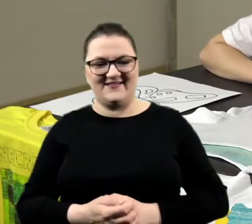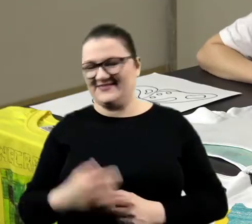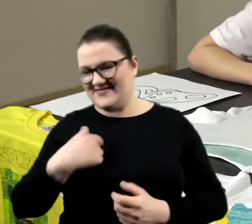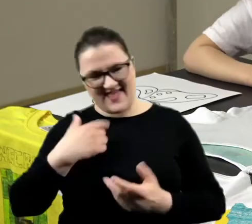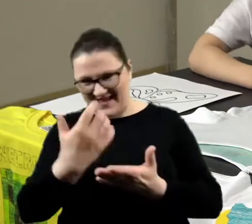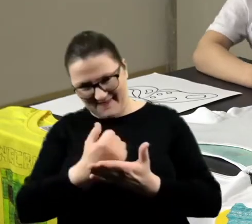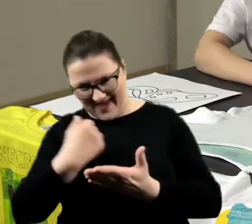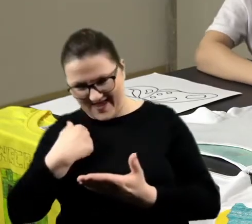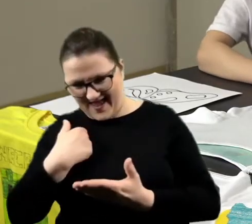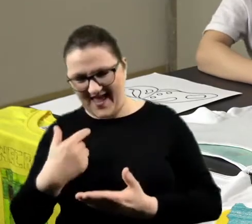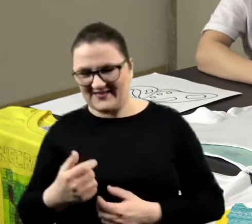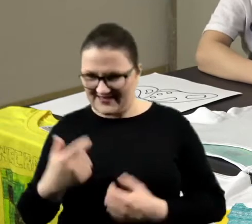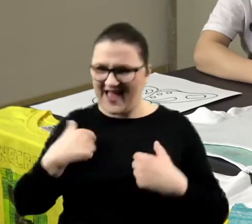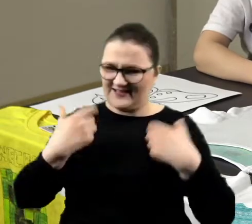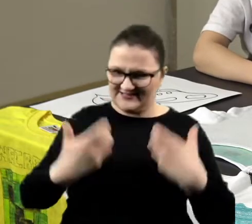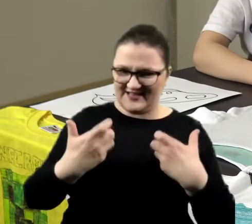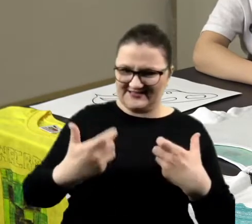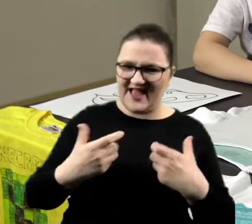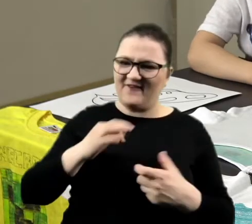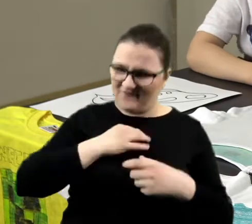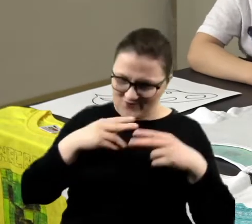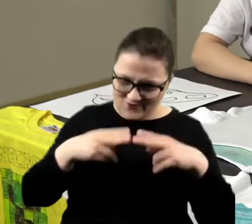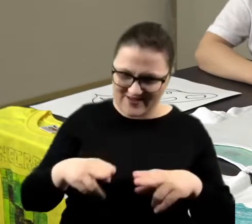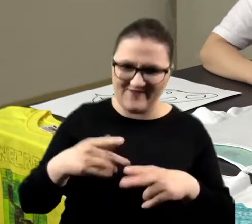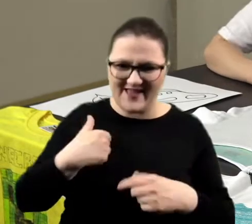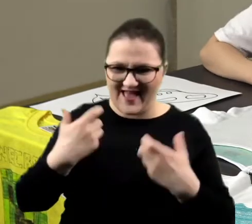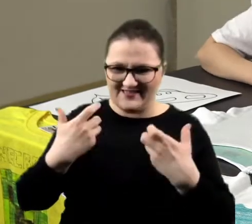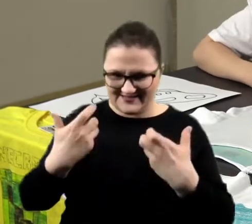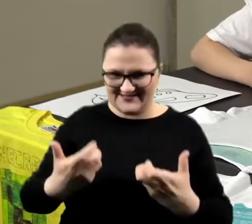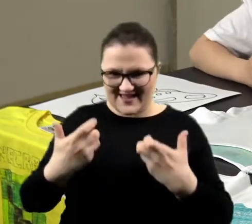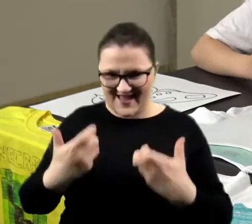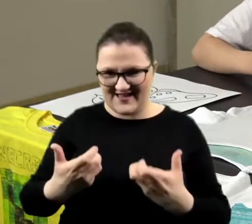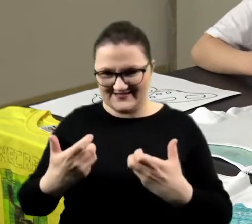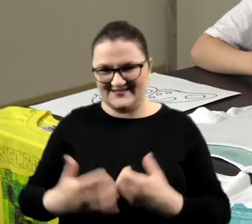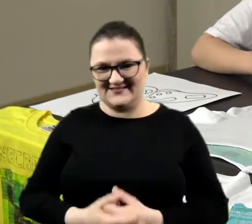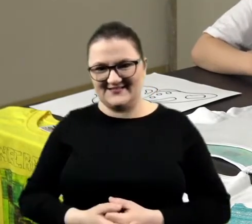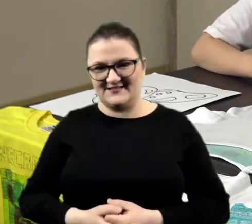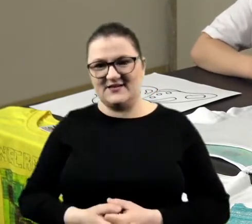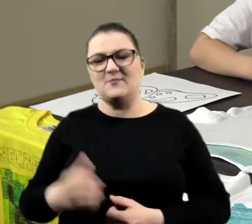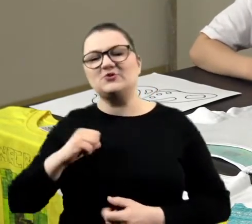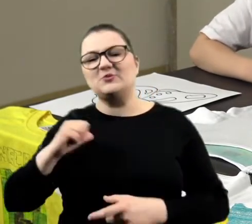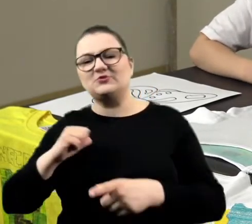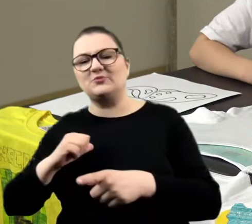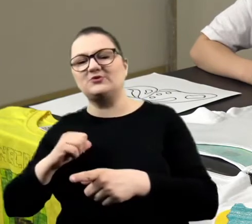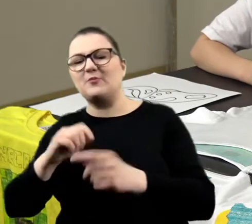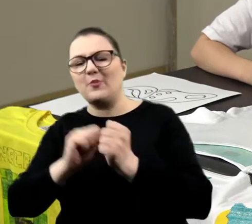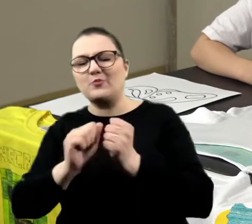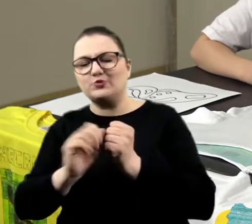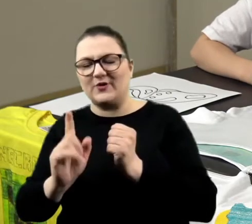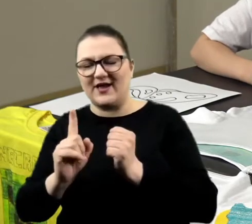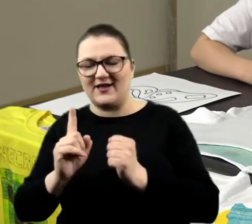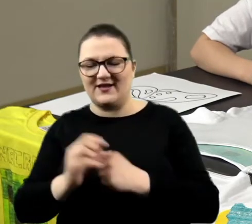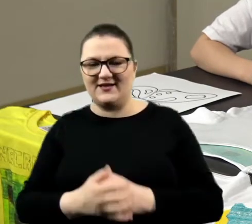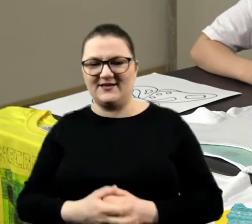mi tu. Ja też chcę, ja też chcę mieć twój udział. Ja też chcę. Hej, hej. Poczekaj, nie, bo teraz popsujesz. Poczekaj, poczekaj.